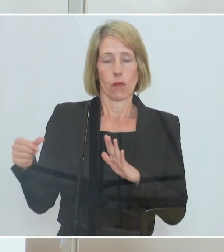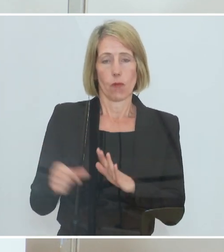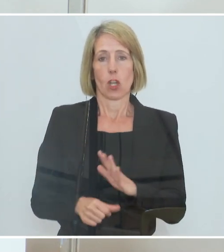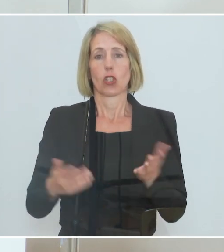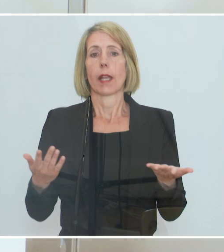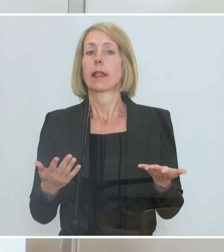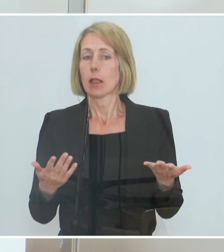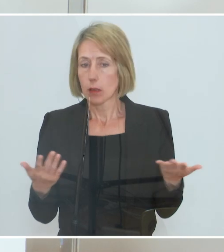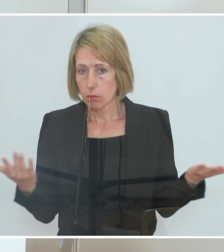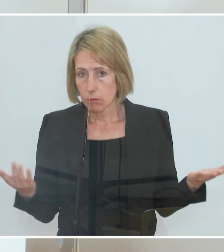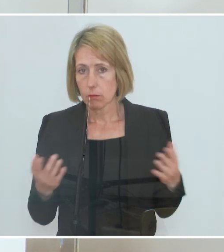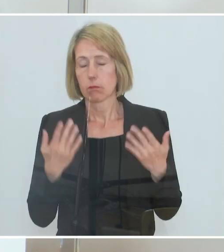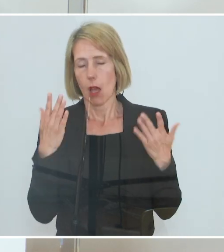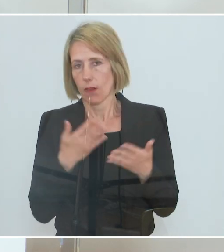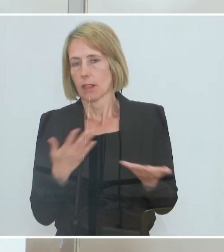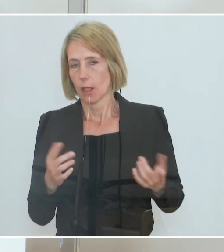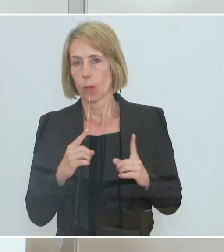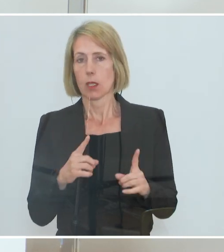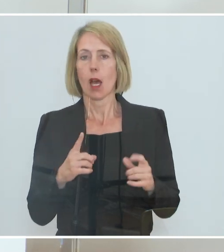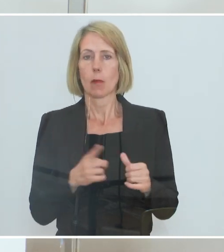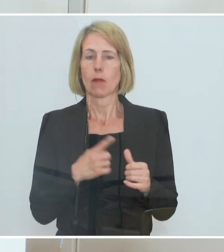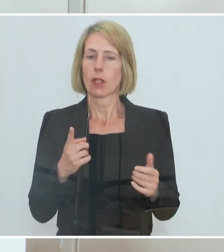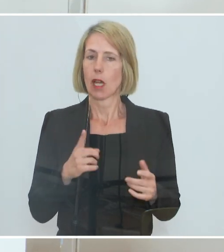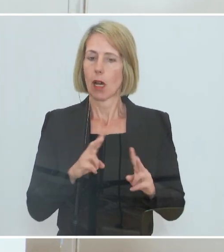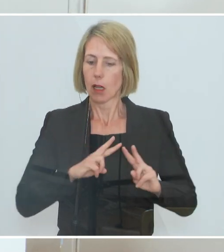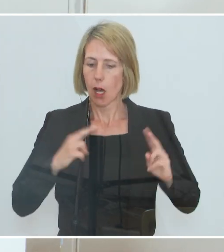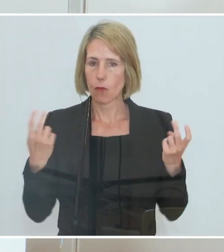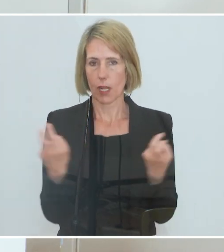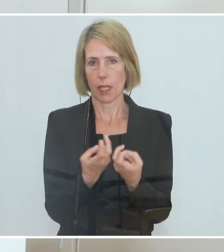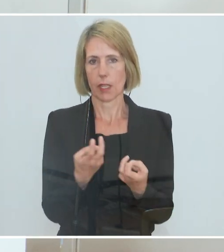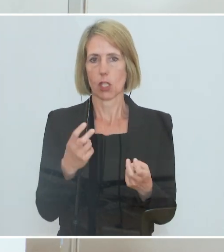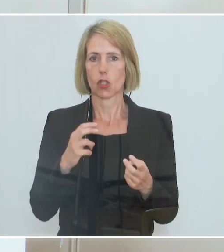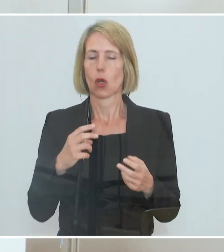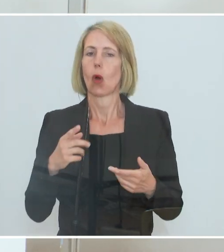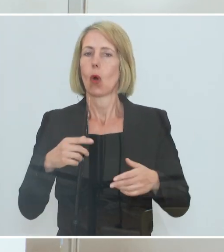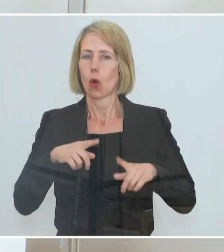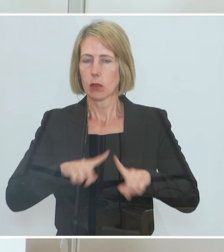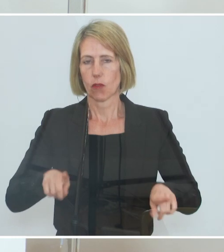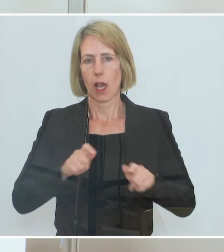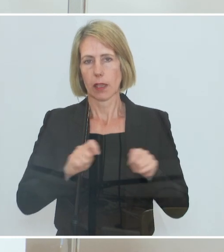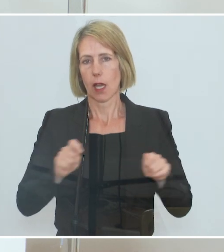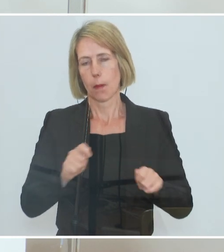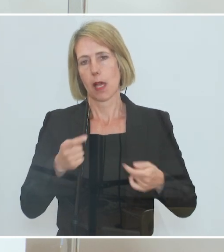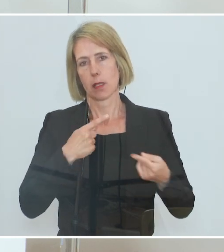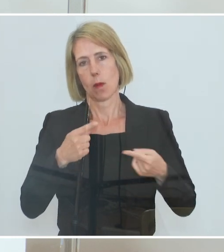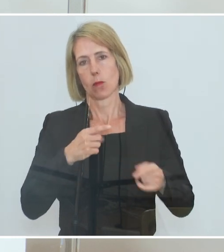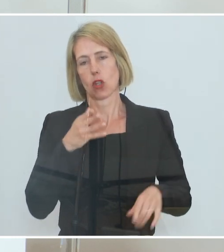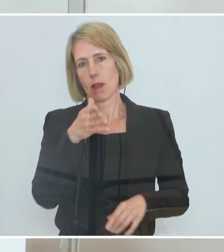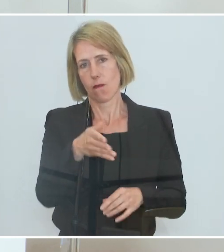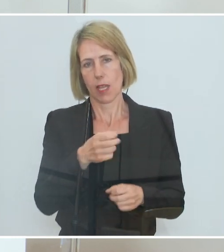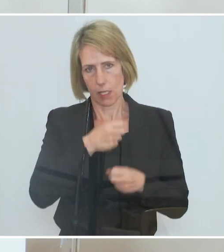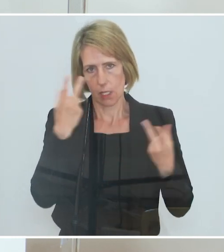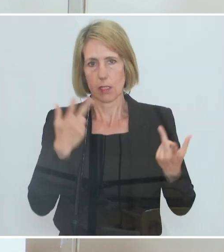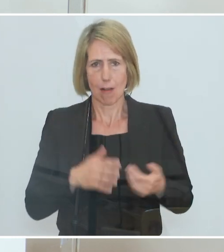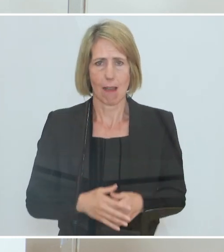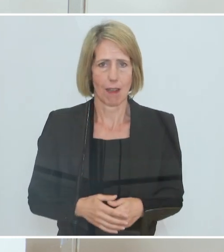mittlerweile bewährter Tradition natürlich wieder an einen Tisch setzen werden und über allfällig notwendige Maßnahmen sprechen werden. Das ist ja völlig klar.